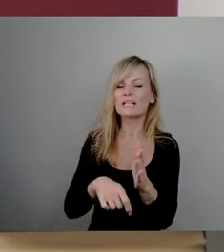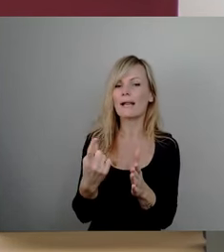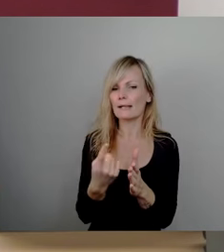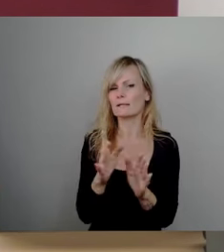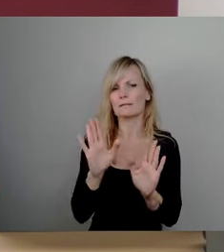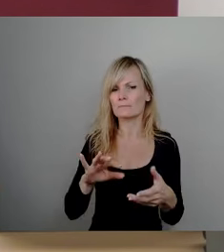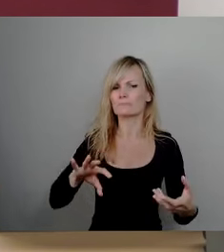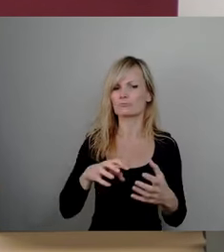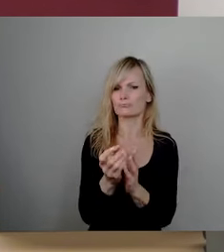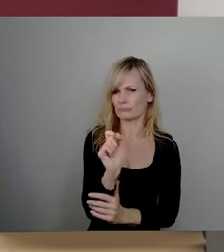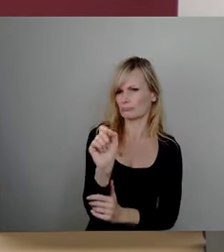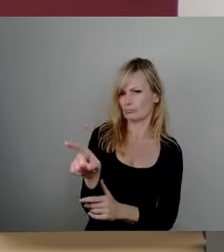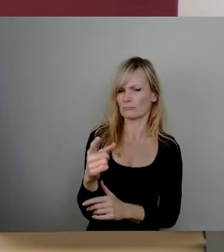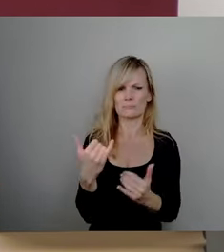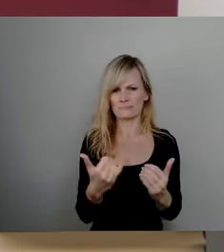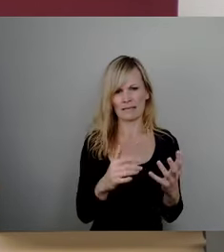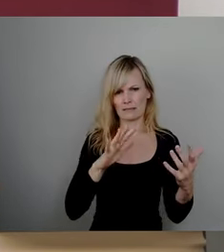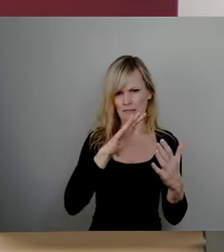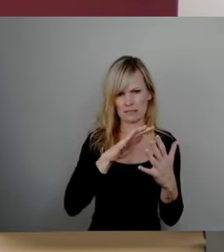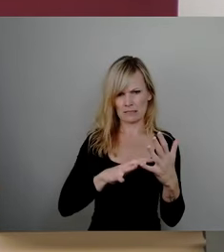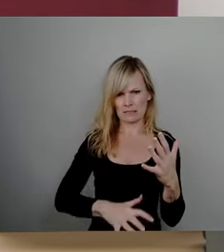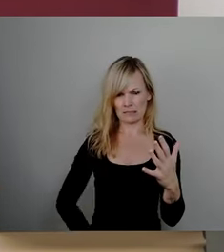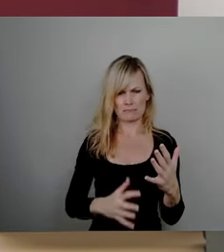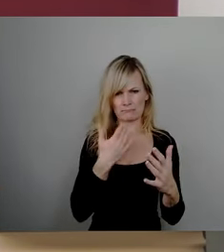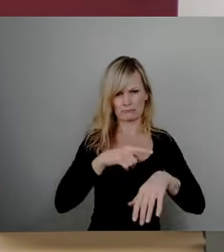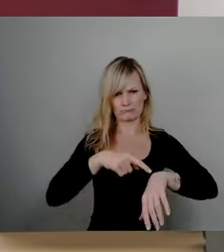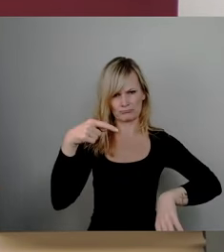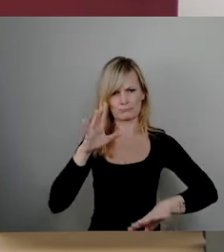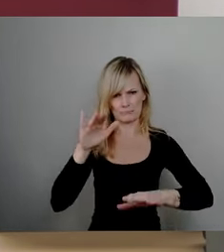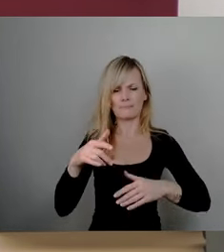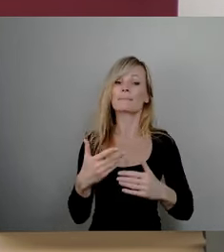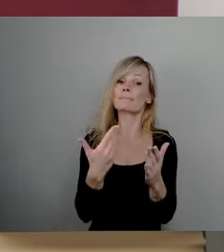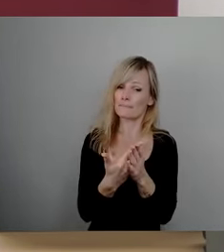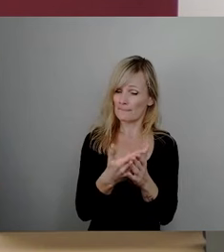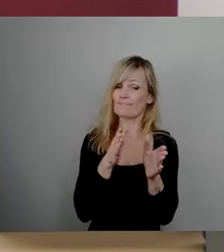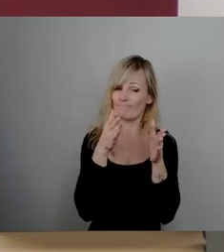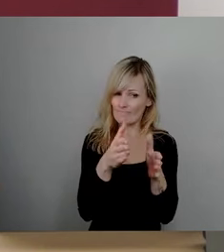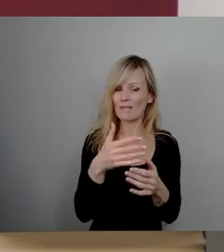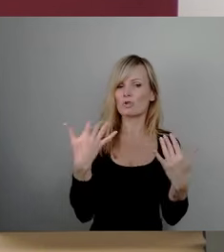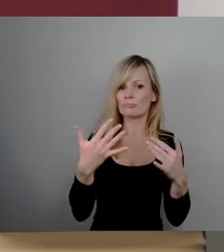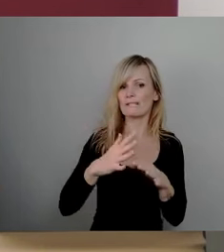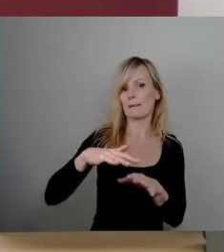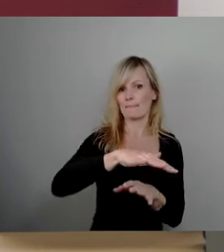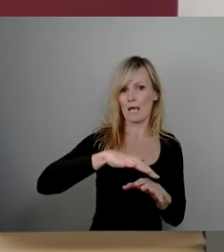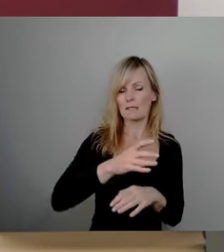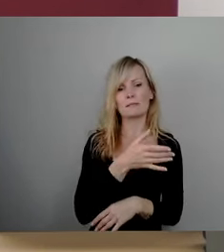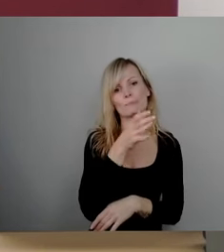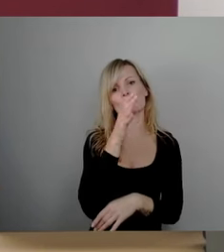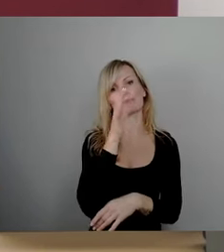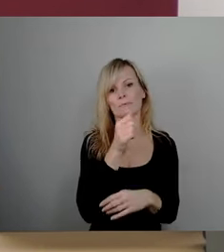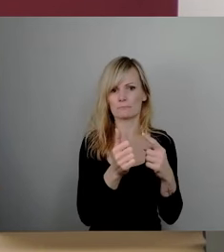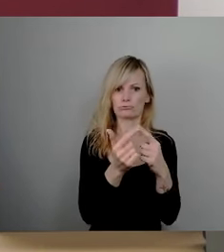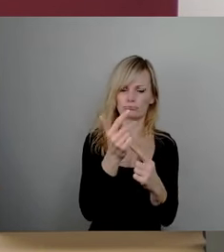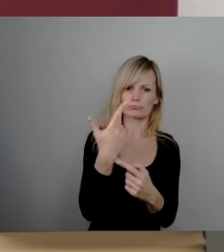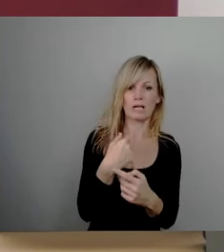Da sind insbesondere Tatbestände auf Spielplätzen, also was Sie auch ansprechen, konsumieren von alkoholischen Getränken,